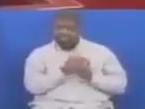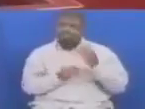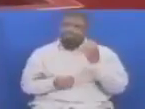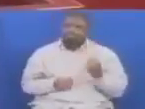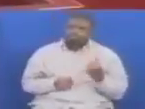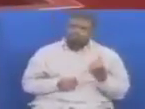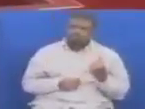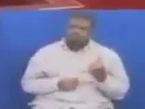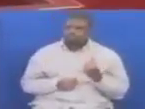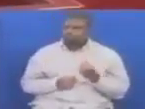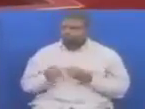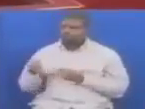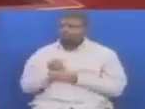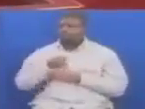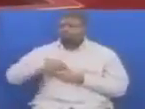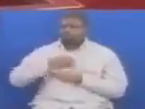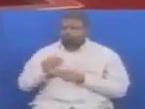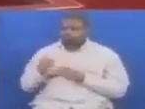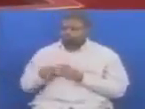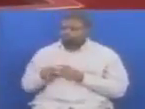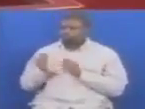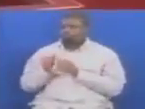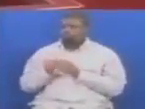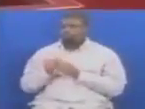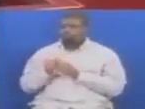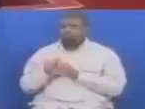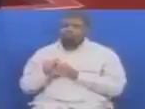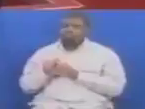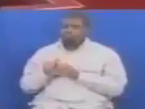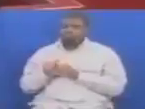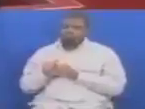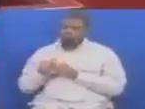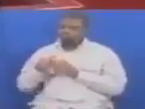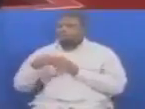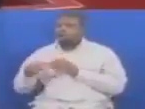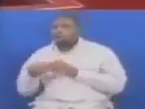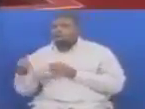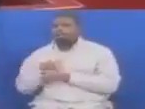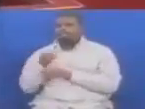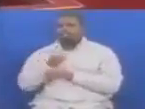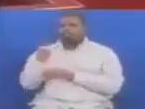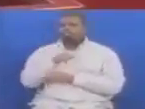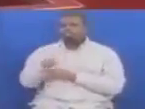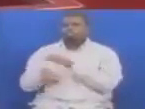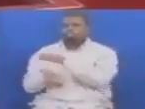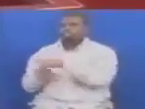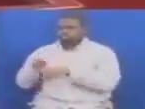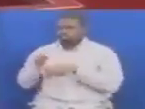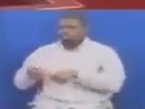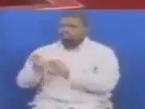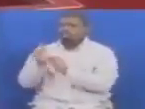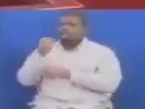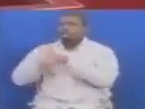katia watumishi wetu wa vwembo vya dola Ambavo ametenda kosa hilo Na ikathibitika yeye mwenyewe atawajibika kuchukuli watu wa